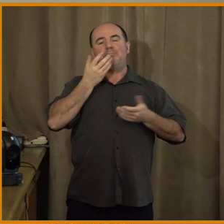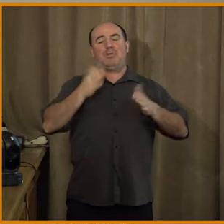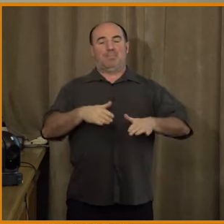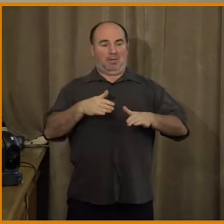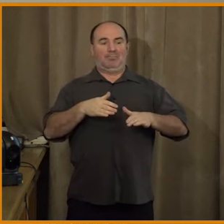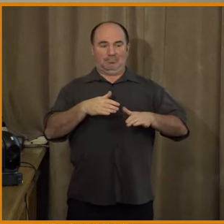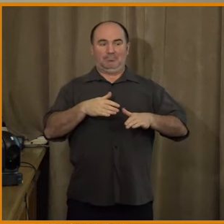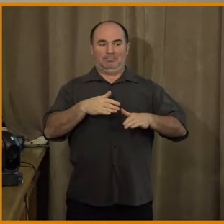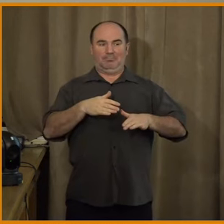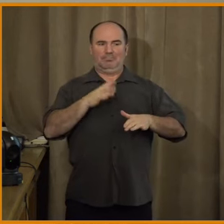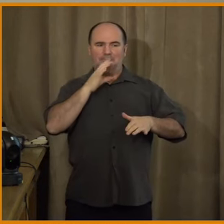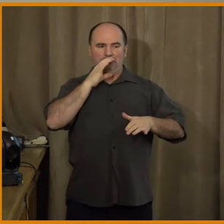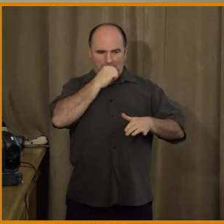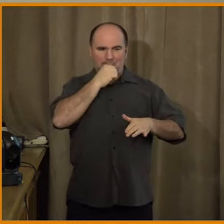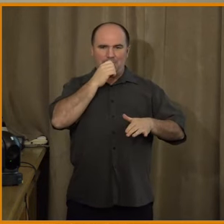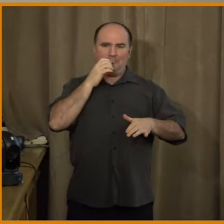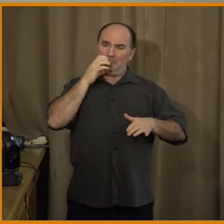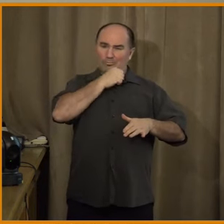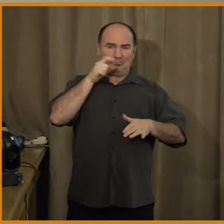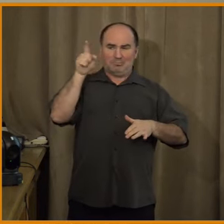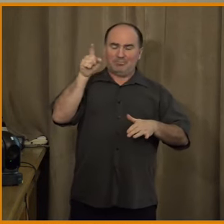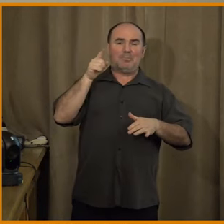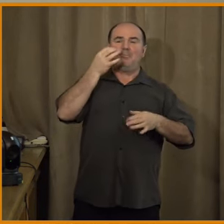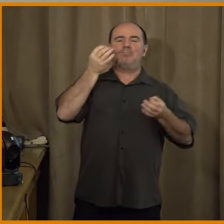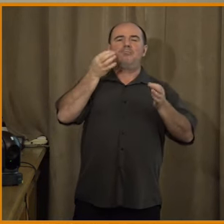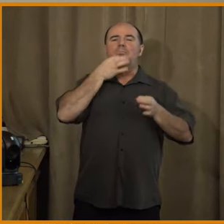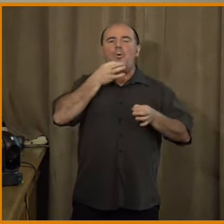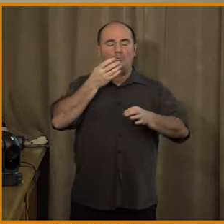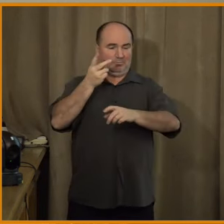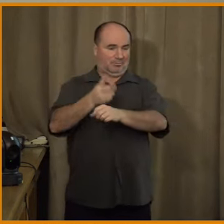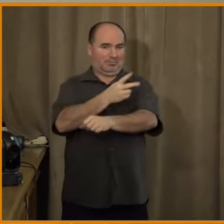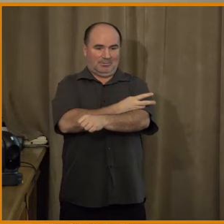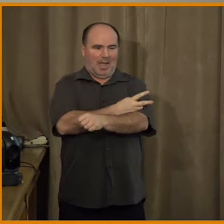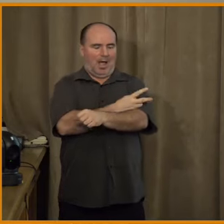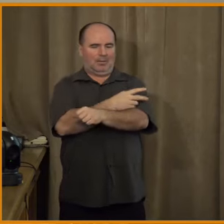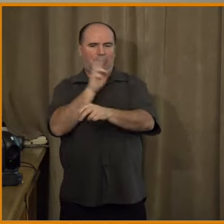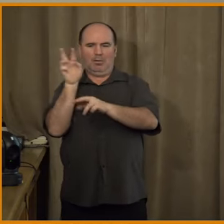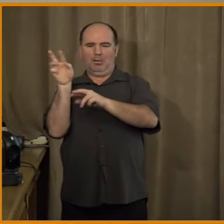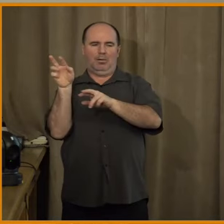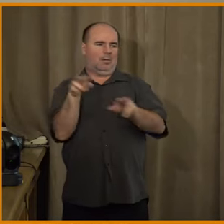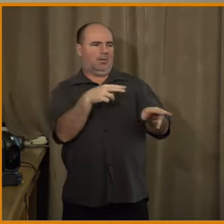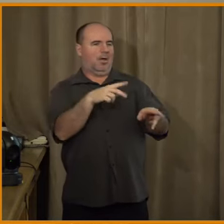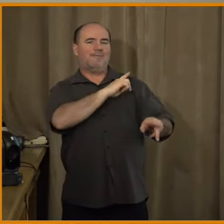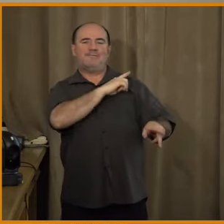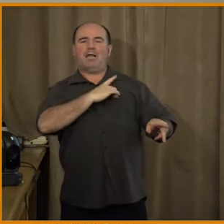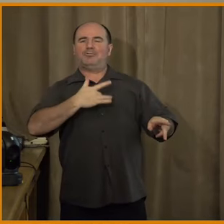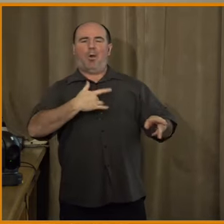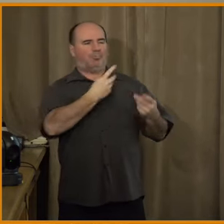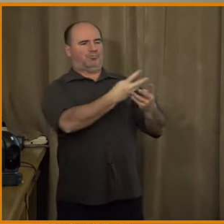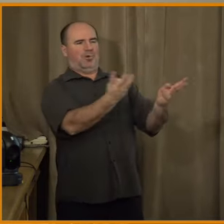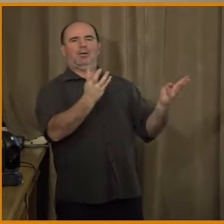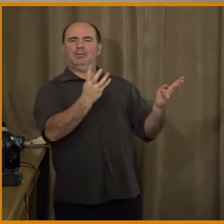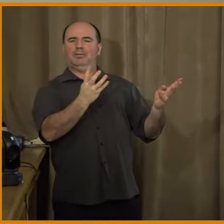tak bych byl rád, kdyby stát se vztahoval k vlastním občanům v podstatě v tom stylu